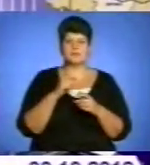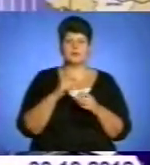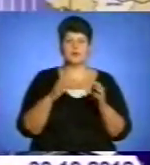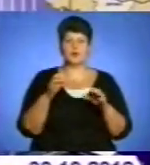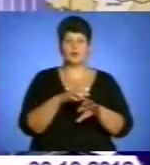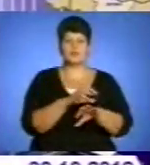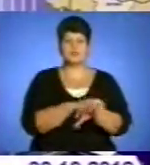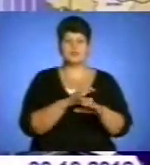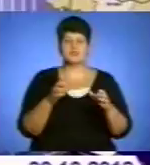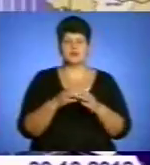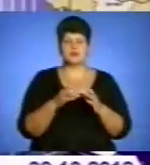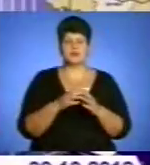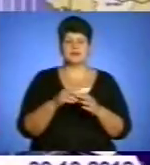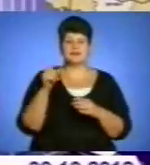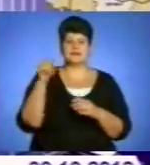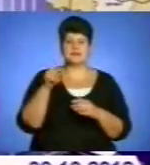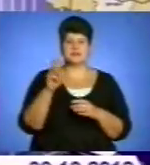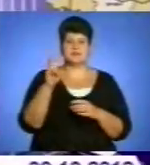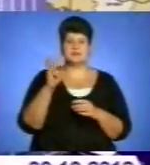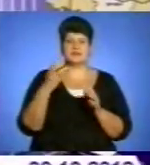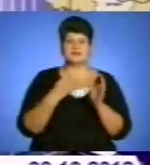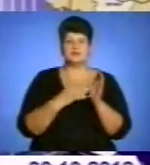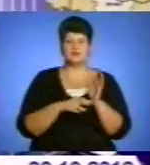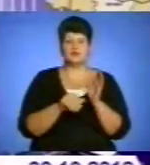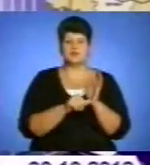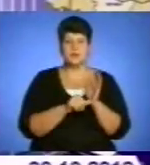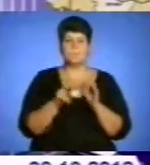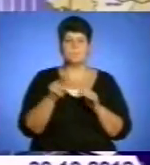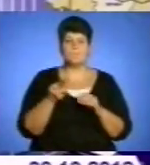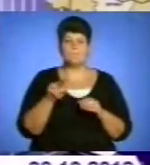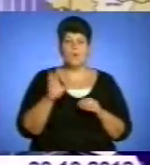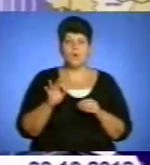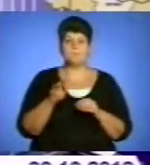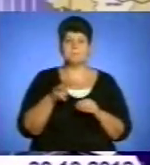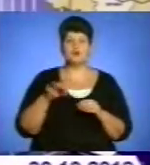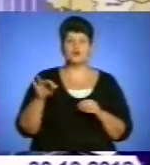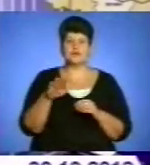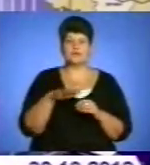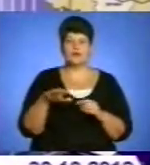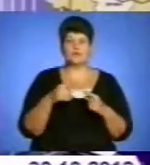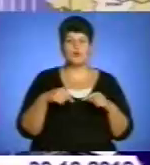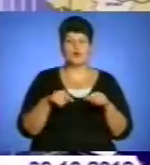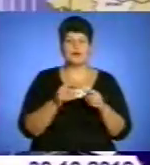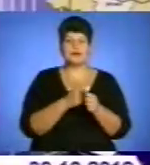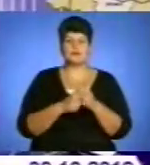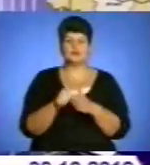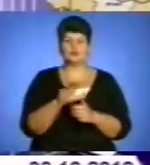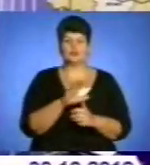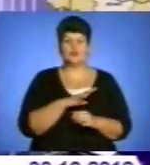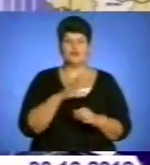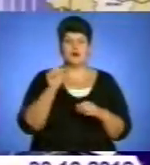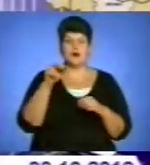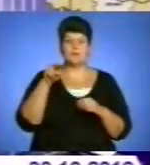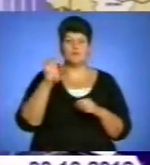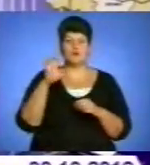комуністична партія 1396. По мажоритарному округу в нас лідером став апостол Михайло